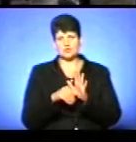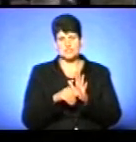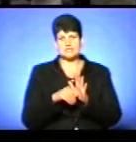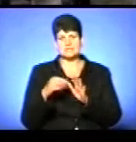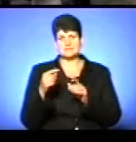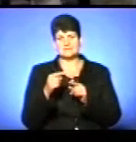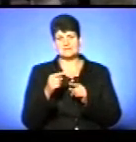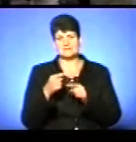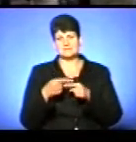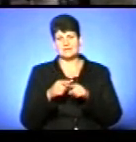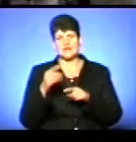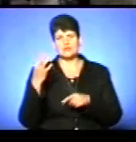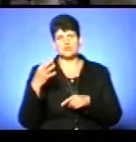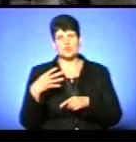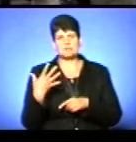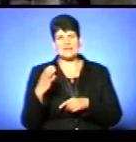сантиметрів.